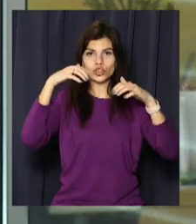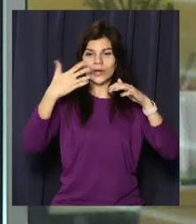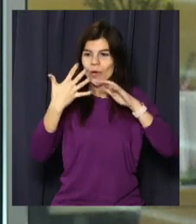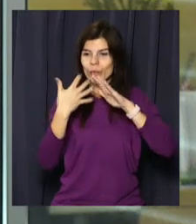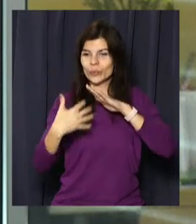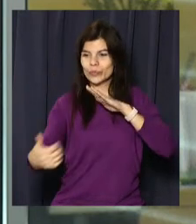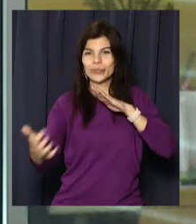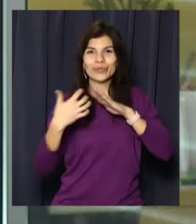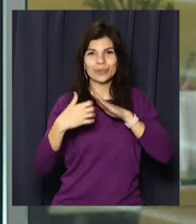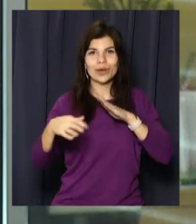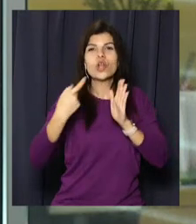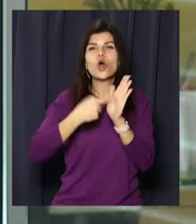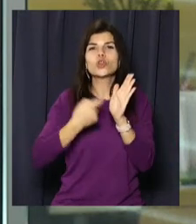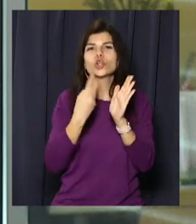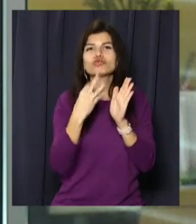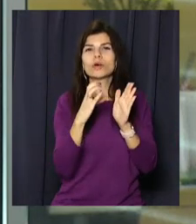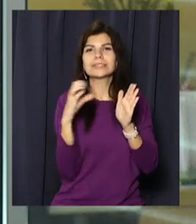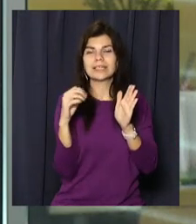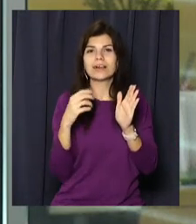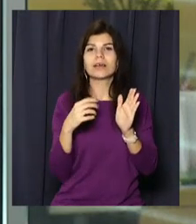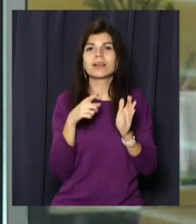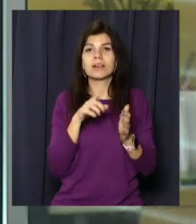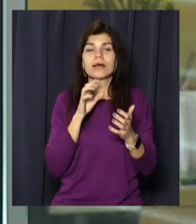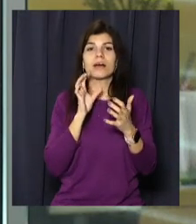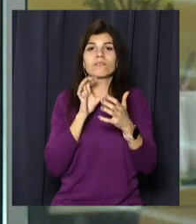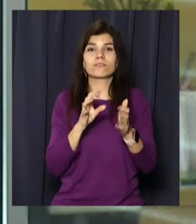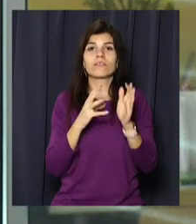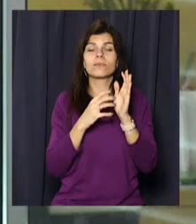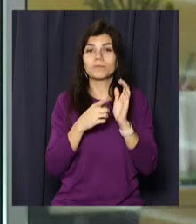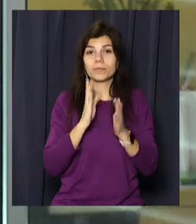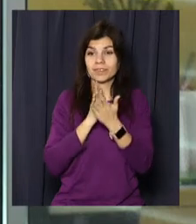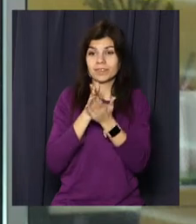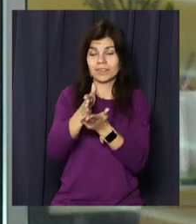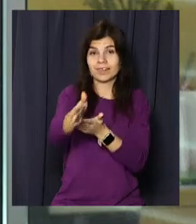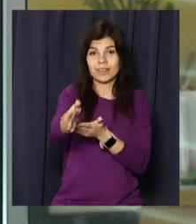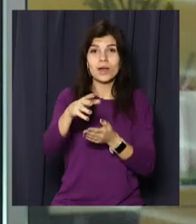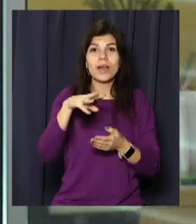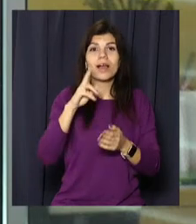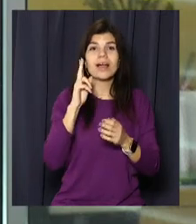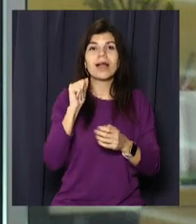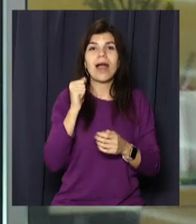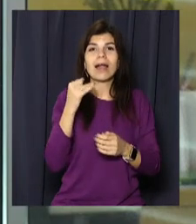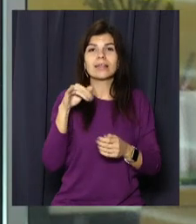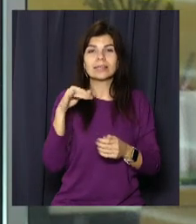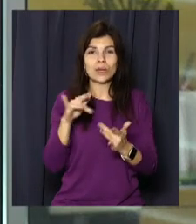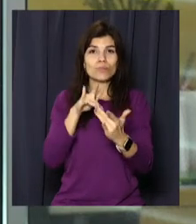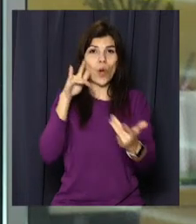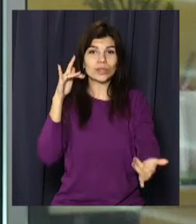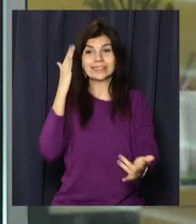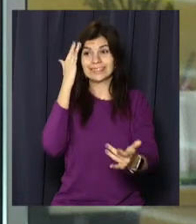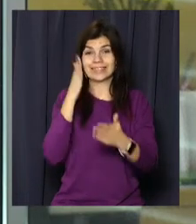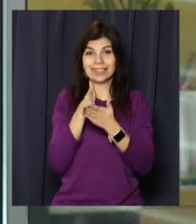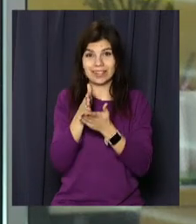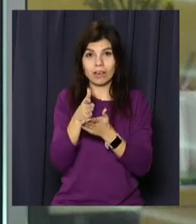Сталося це на Донецькому шосе. 82-й автобус рухався в напрямку Кайдацького мосту в щільному транспортному потоці.